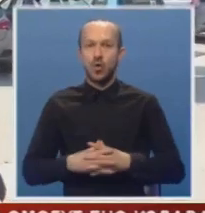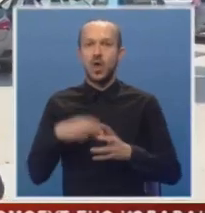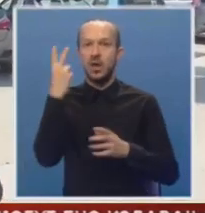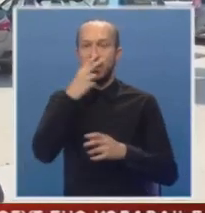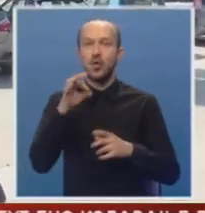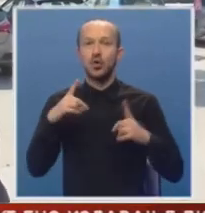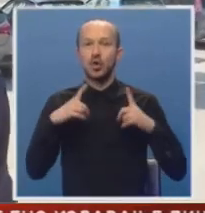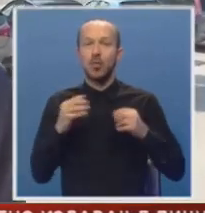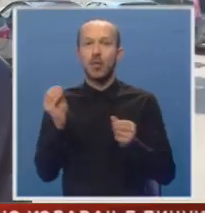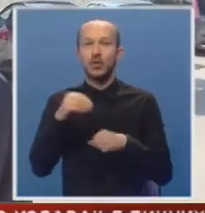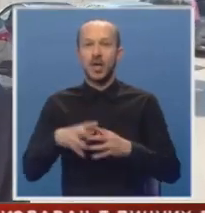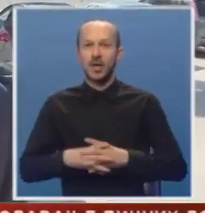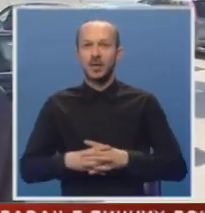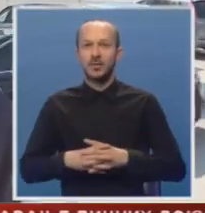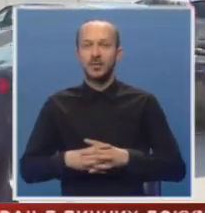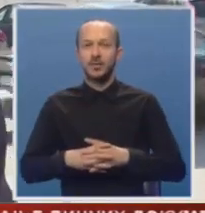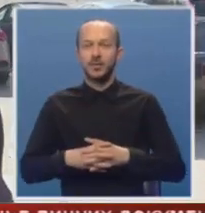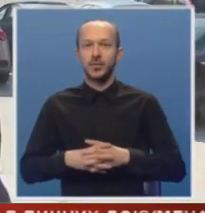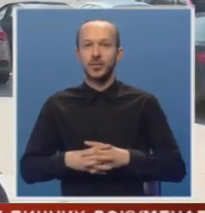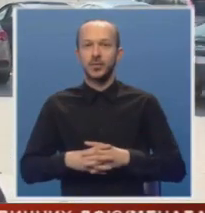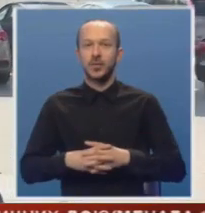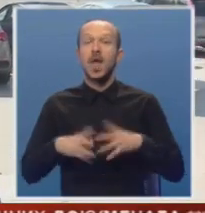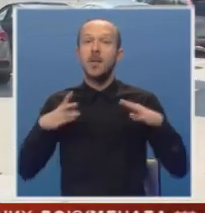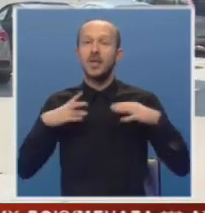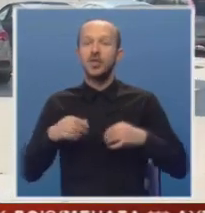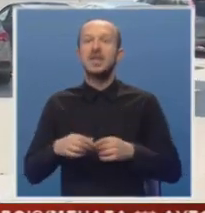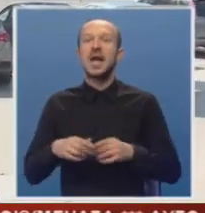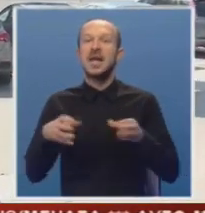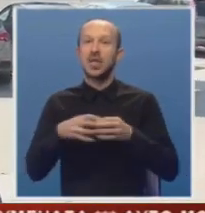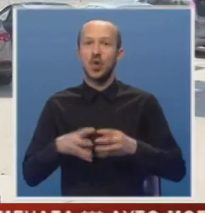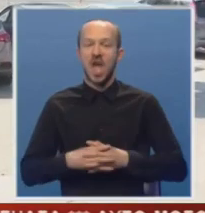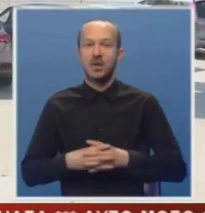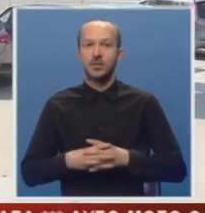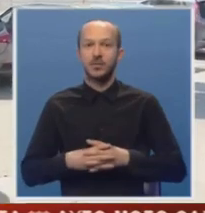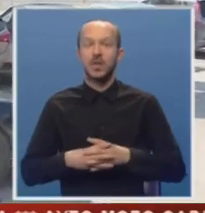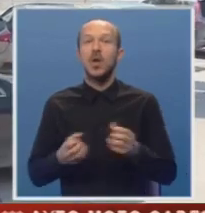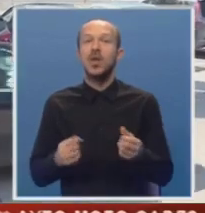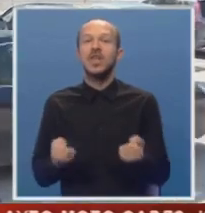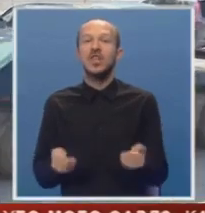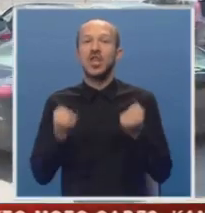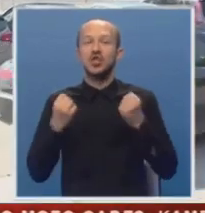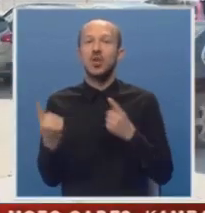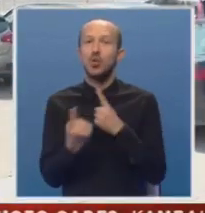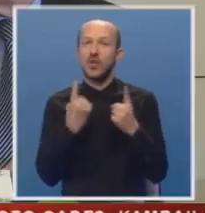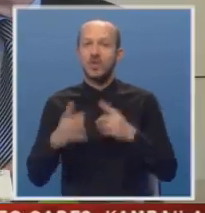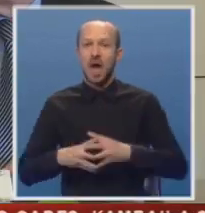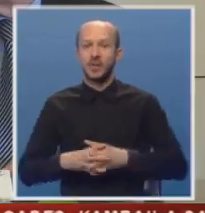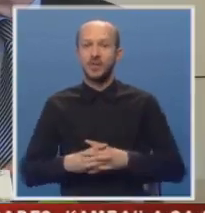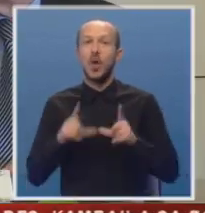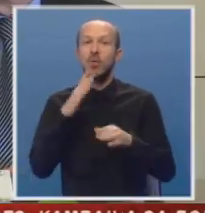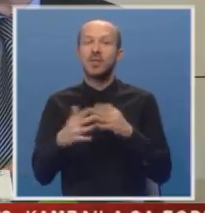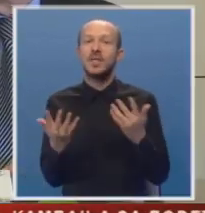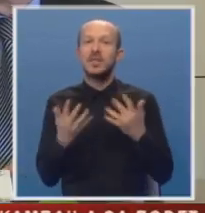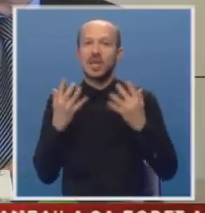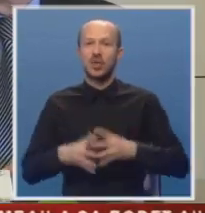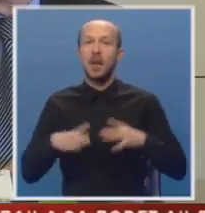naravno čekujemo povećanje i objektivno penzionerska kategorija u vrlo teškim uslovima. U posljednjih